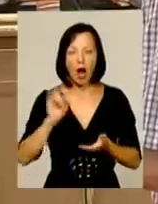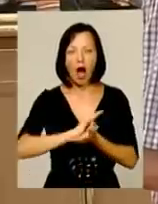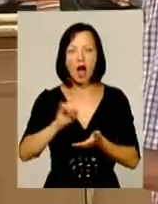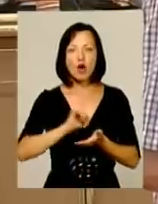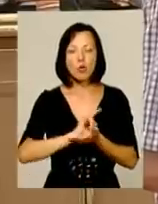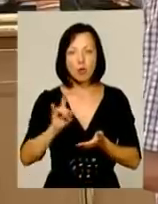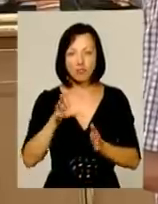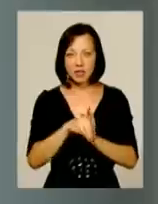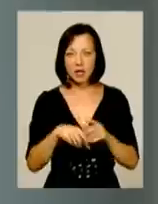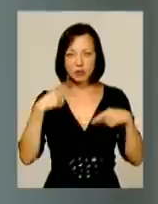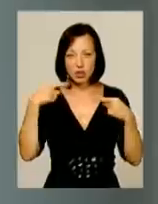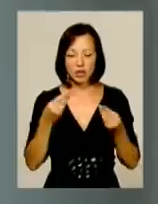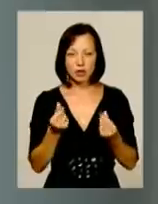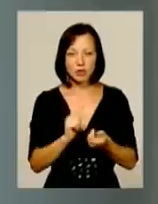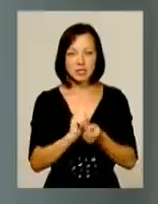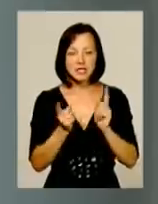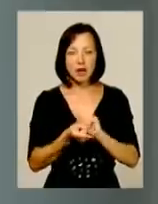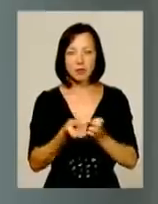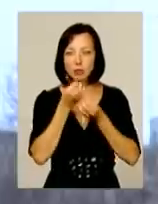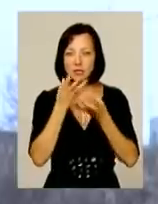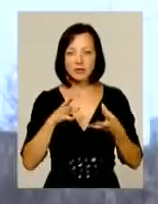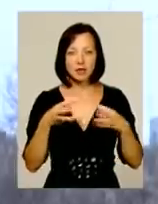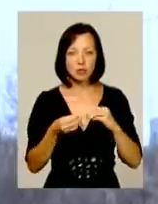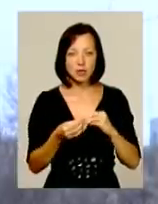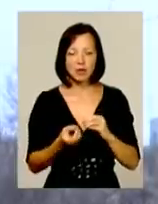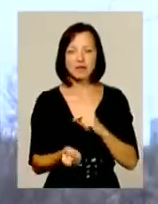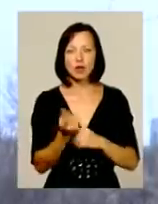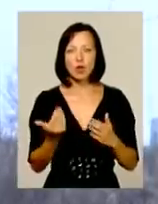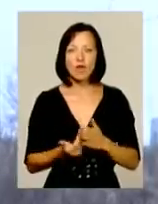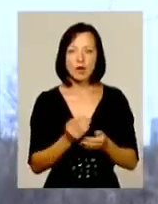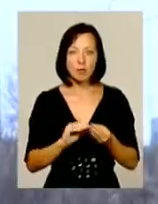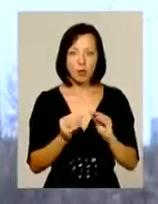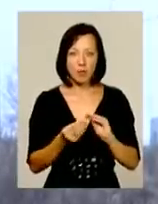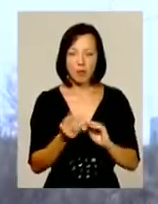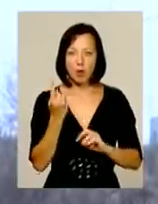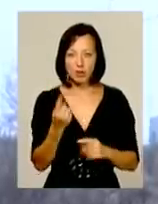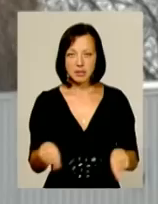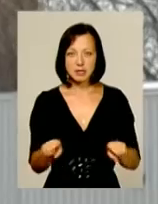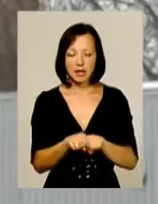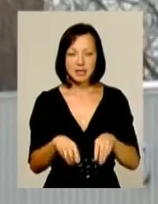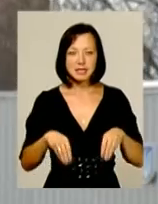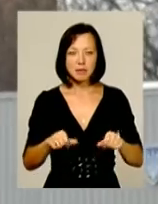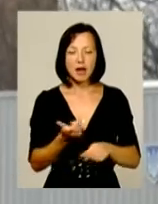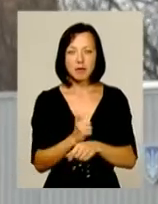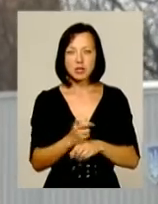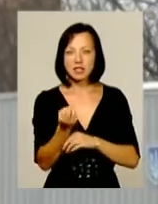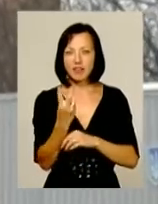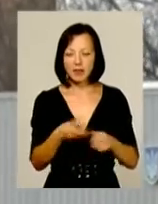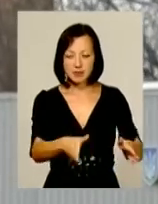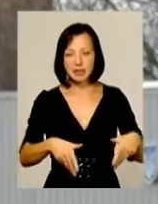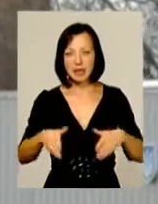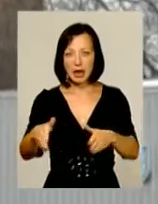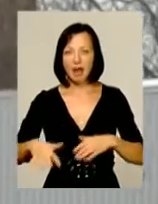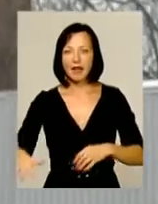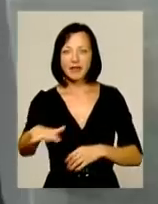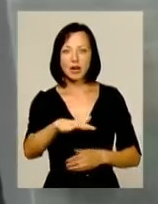У нього вкладають шалені гроші. Та замість позитивних результатів постають нові проблеми. Одна з таких – земля. Вже більше 12 ділянок на